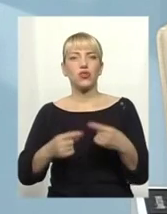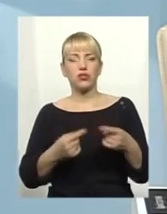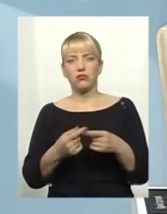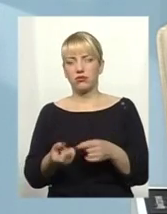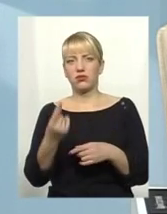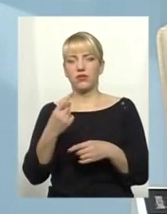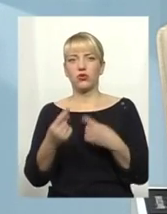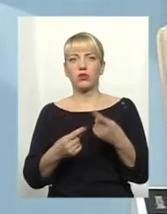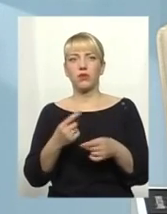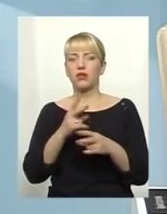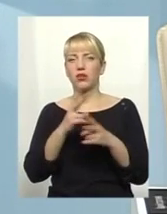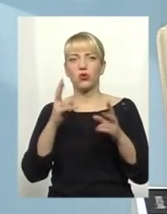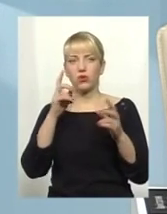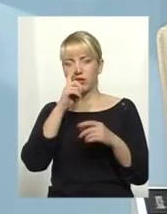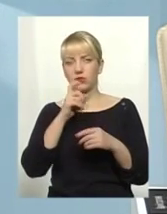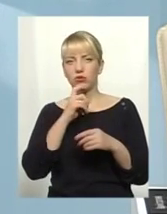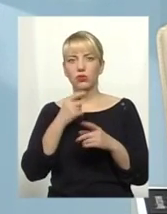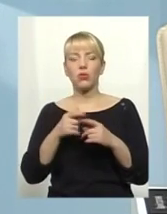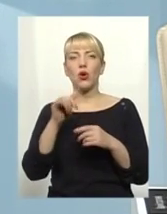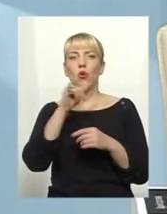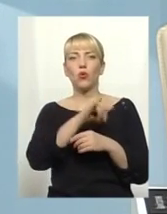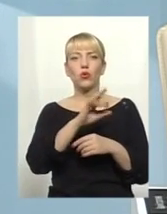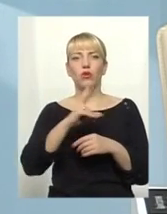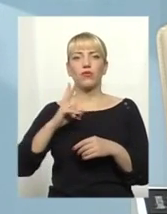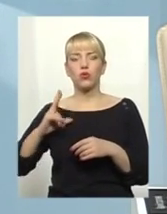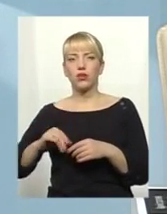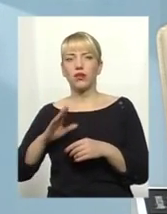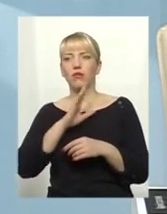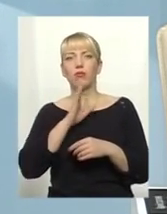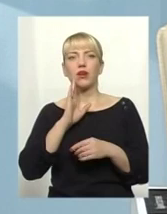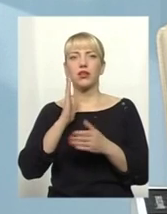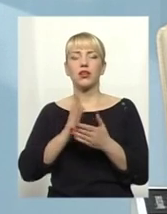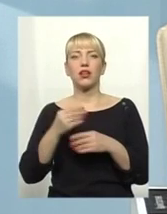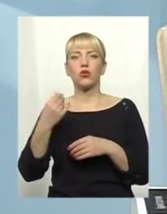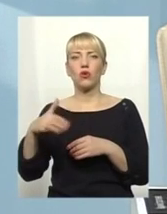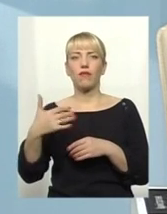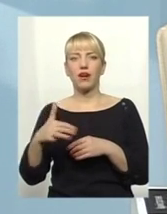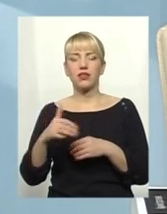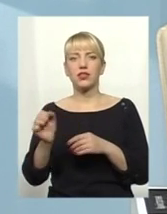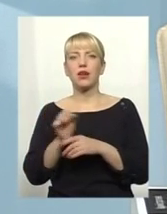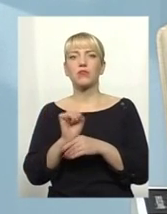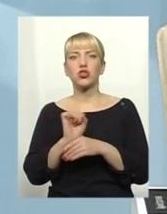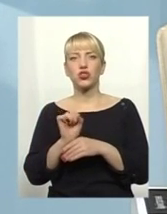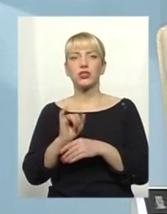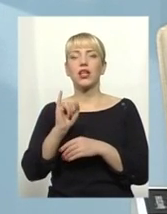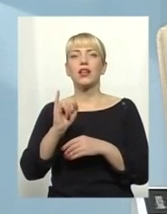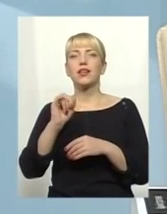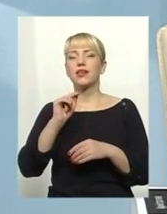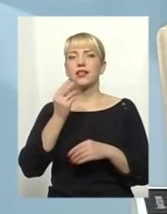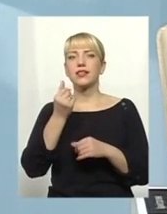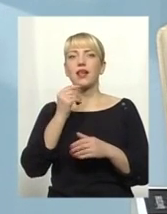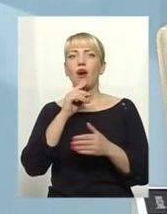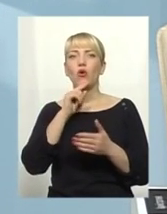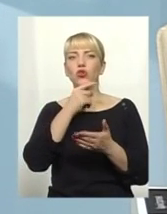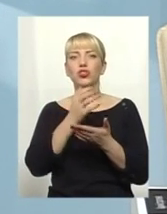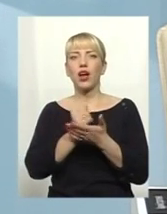В нього і в доньки, і в матері є дуже така дороговартністя машина. І заощадження також,